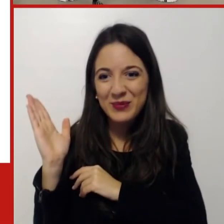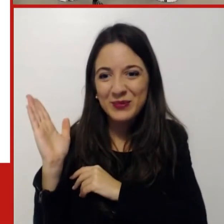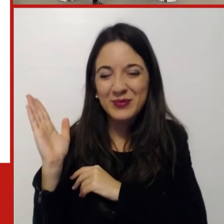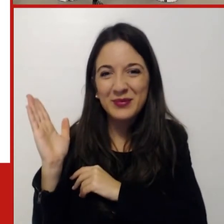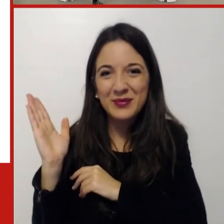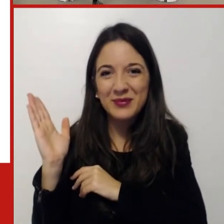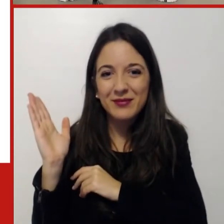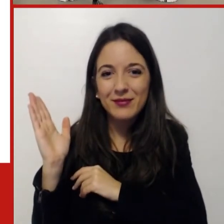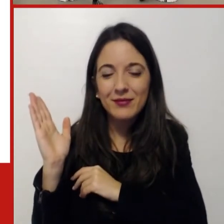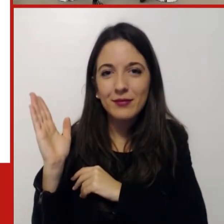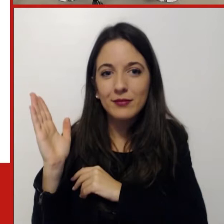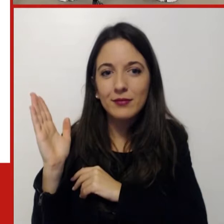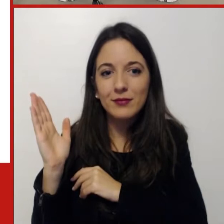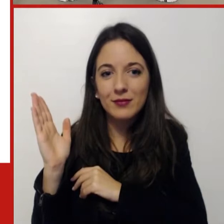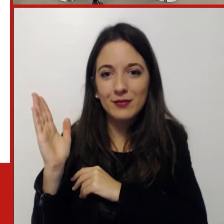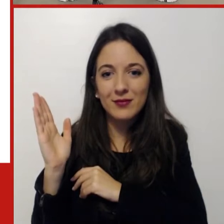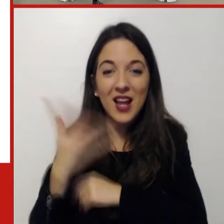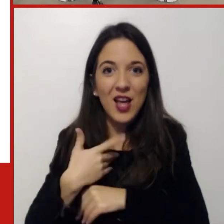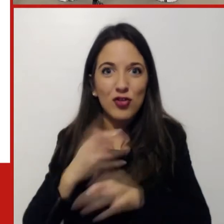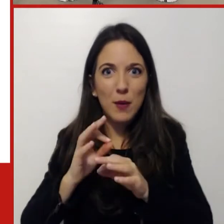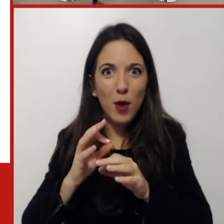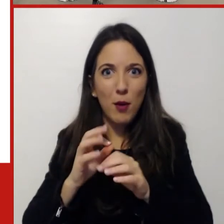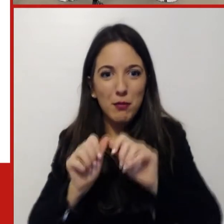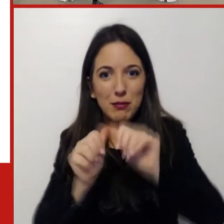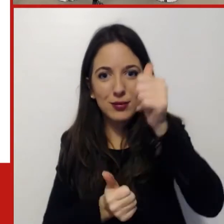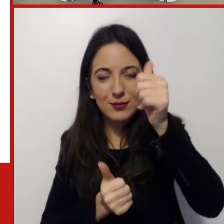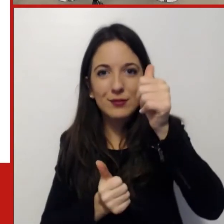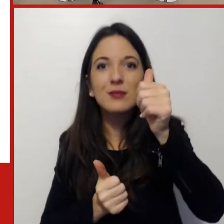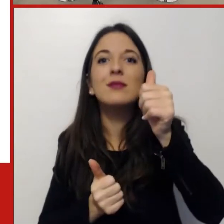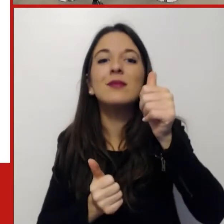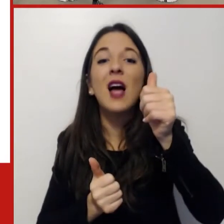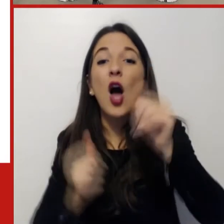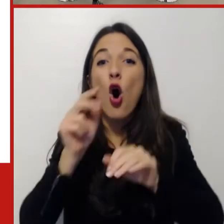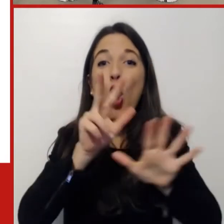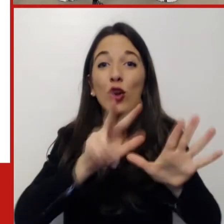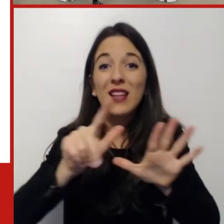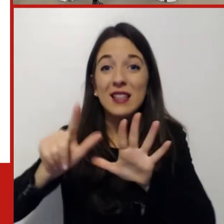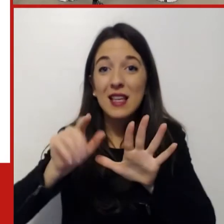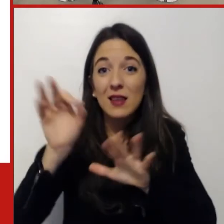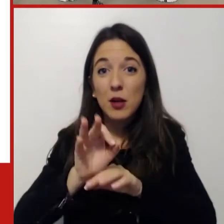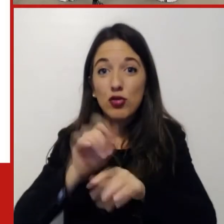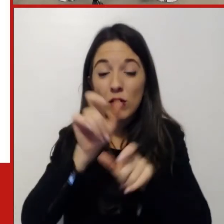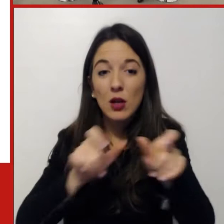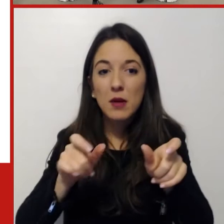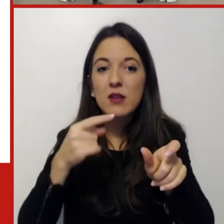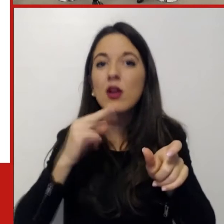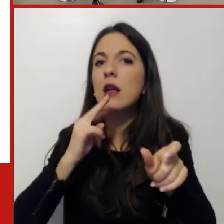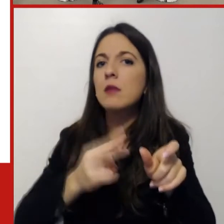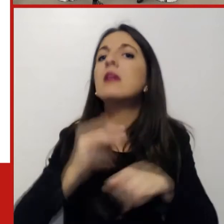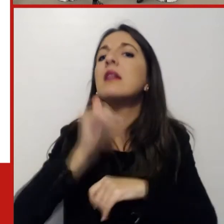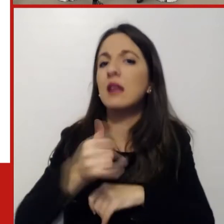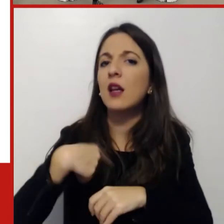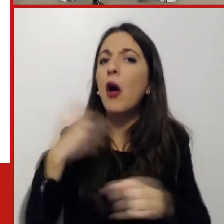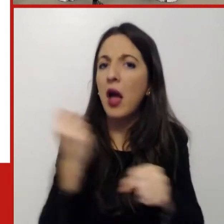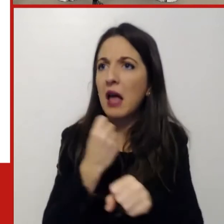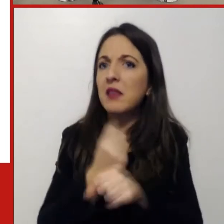stato un landslide, direbbero gli inglesi, il risultato di un 87% delle persone ci dicono, sì, siamo riusciti a svolgere le attività.